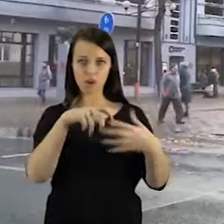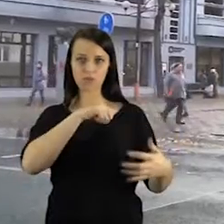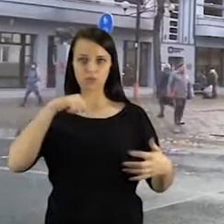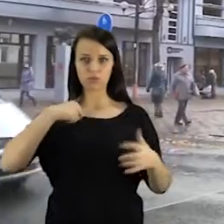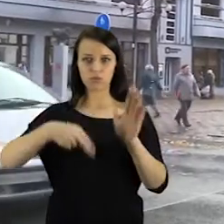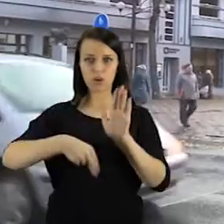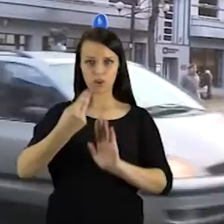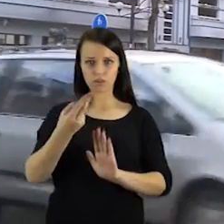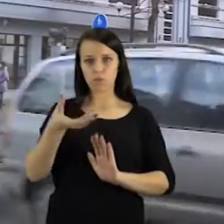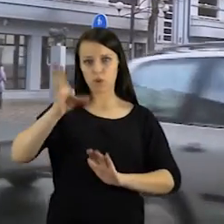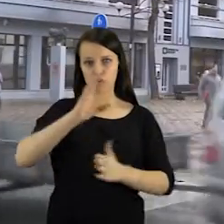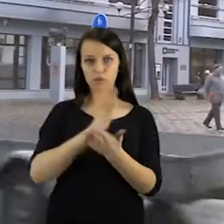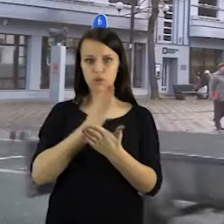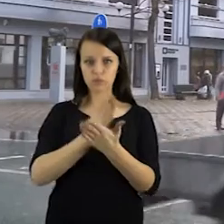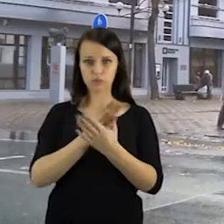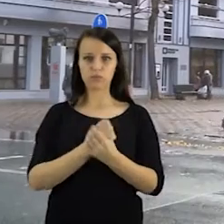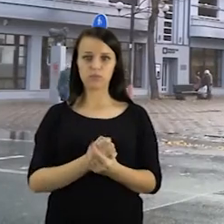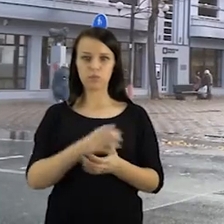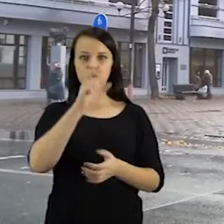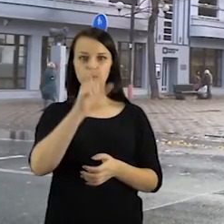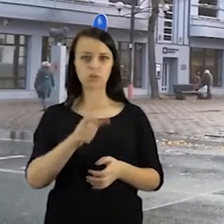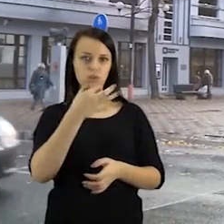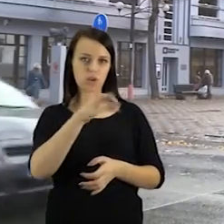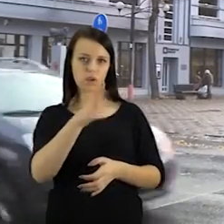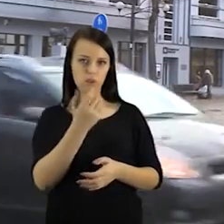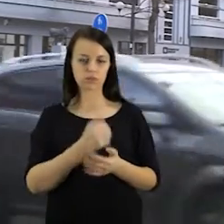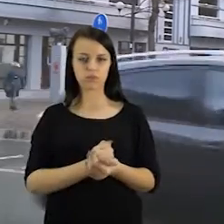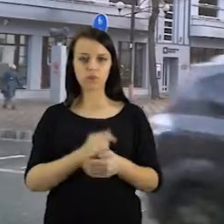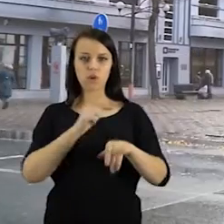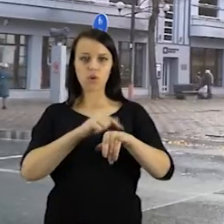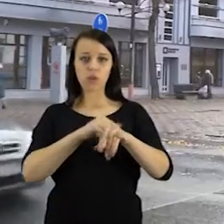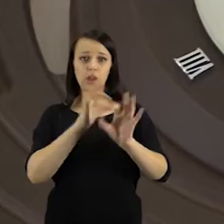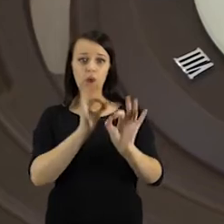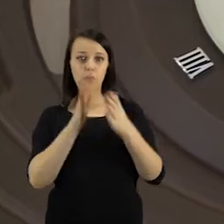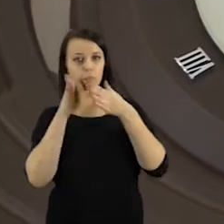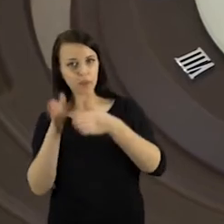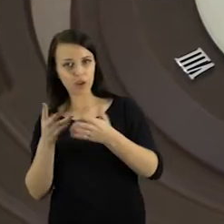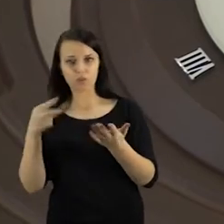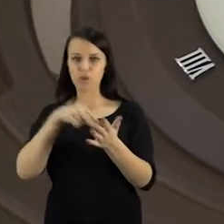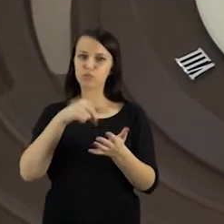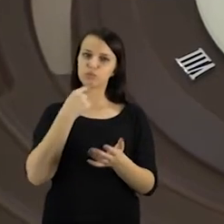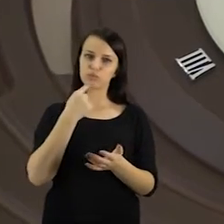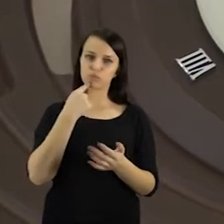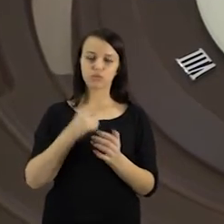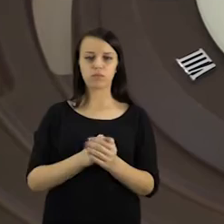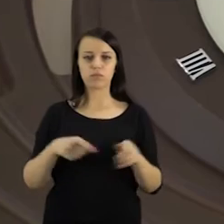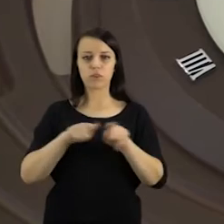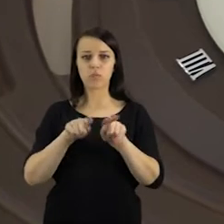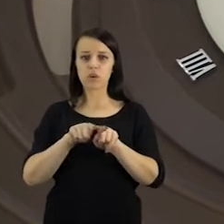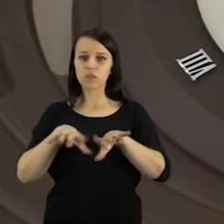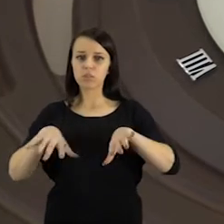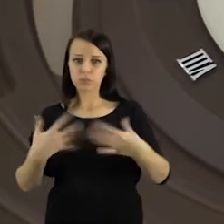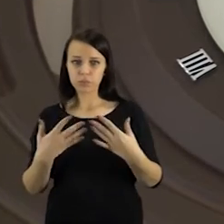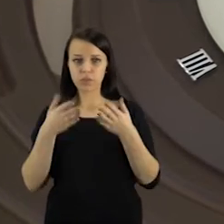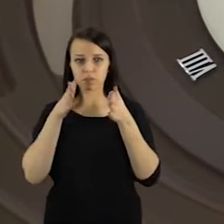bet ir paumėjo depresijos, padaugėjo savižudybių bei avarijų skaičius. Dažnas teigia nebegalintis laiko užmigti ir atsikelti, taip pat jaučia